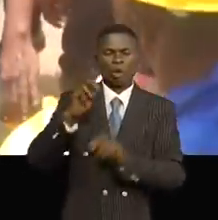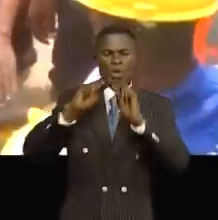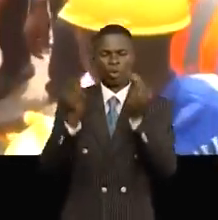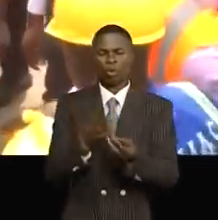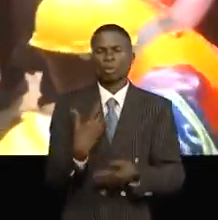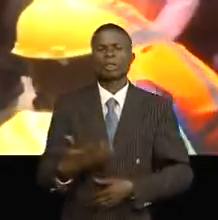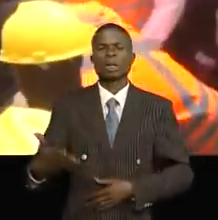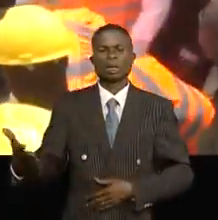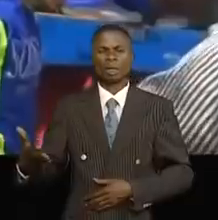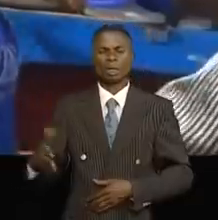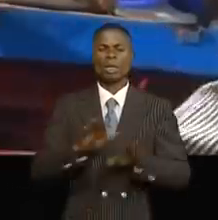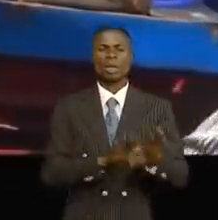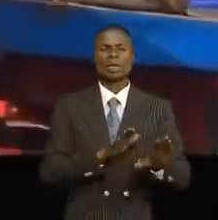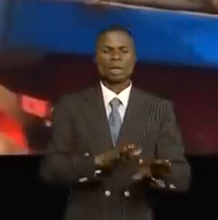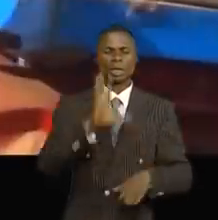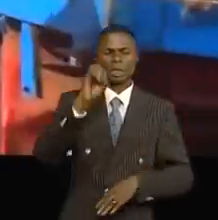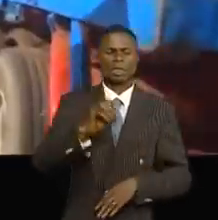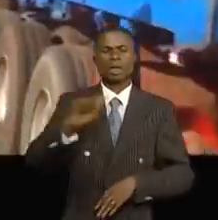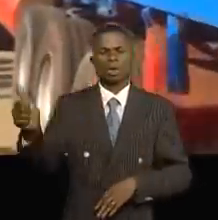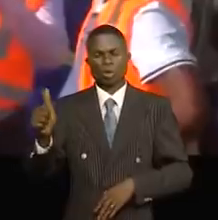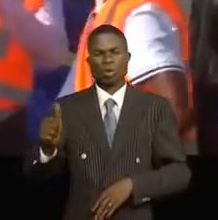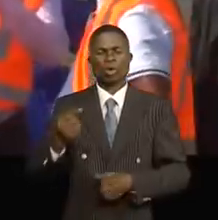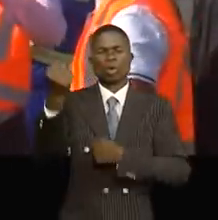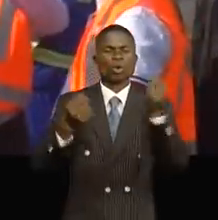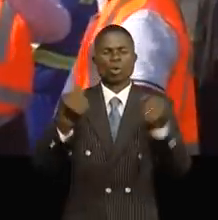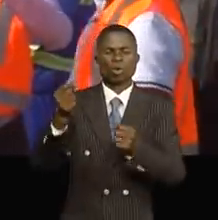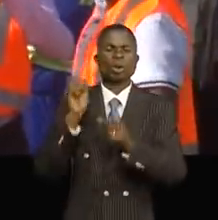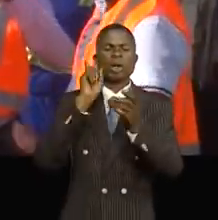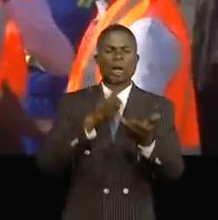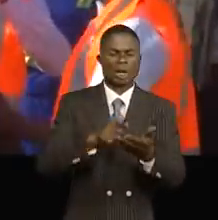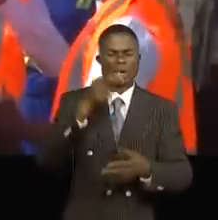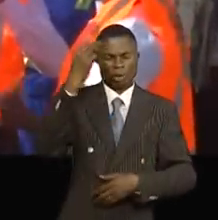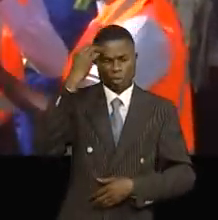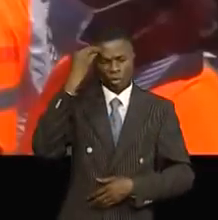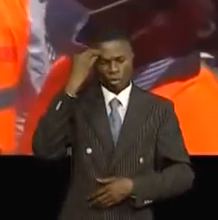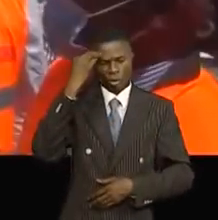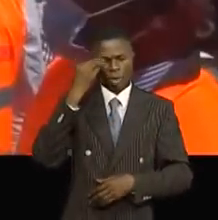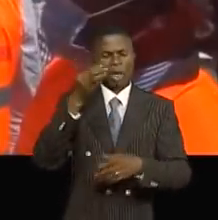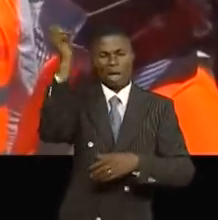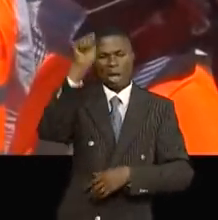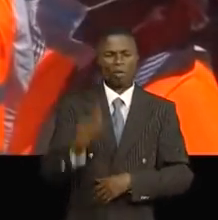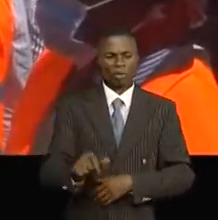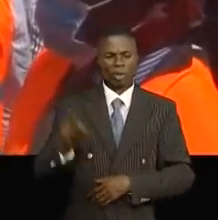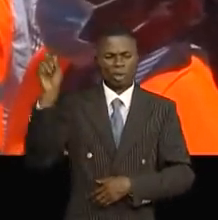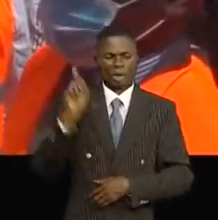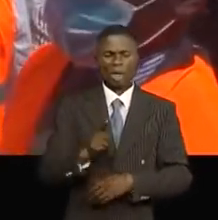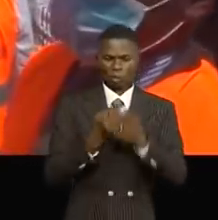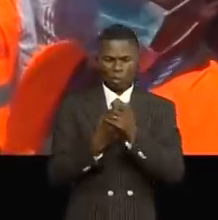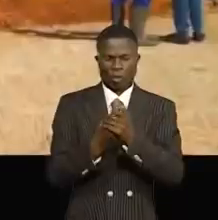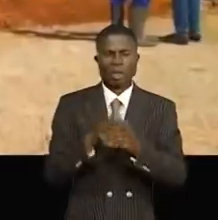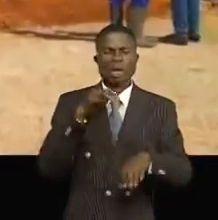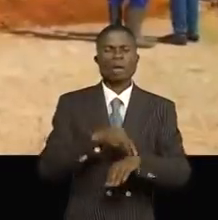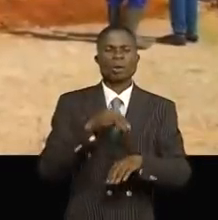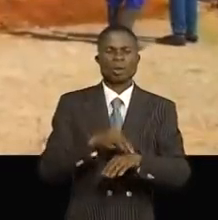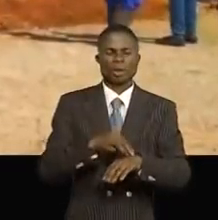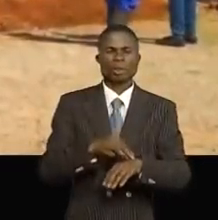des matériels en attendant les 50 autres conteneurs de cette firme congolaise qui sont encore en Afrique du Cible et arrivent souper à Matadi,